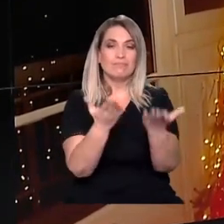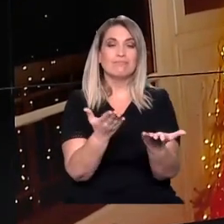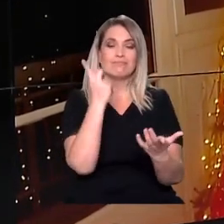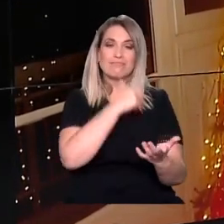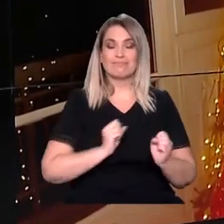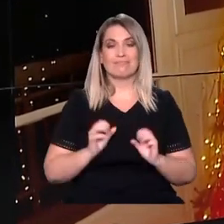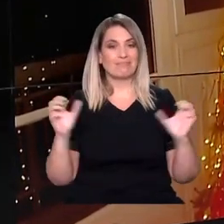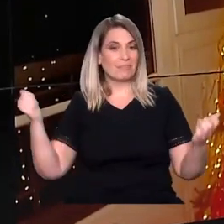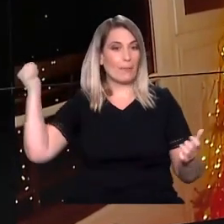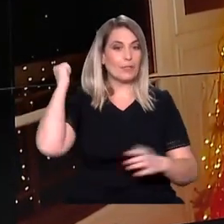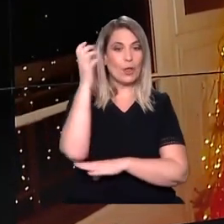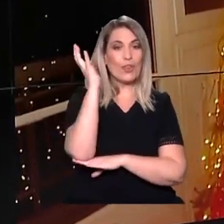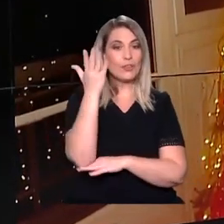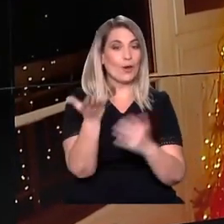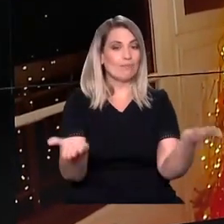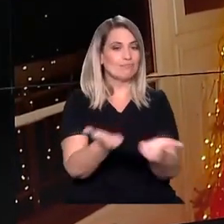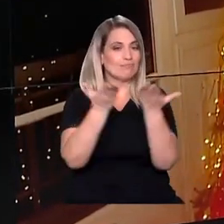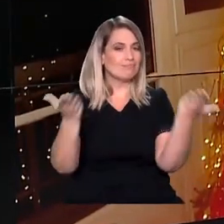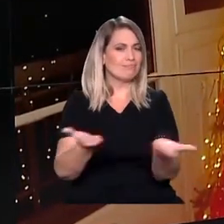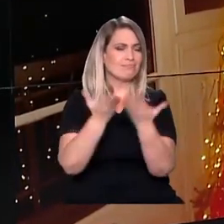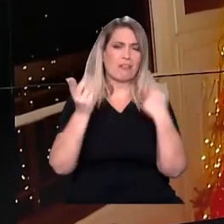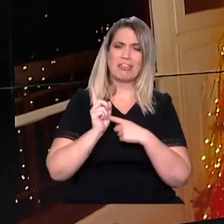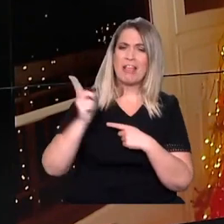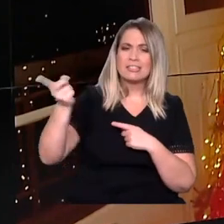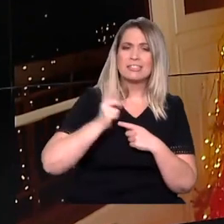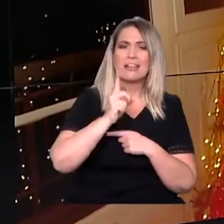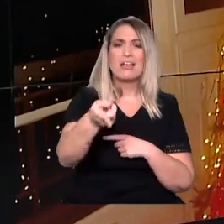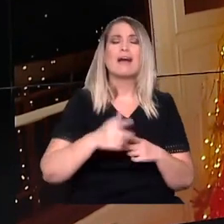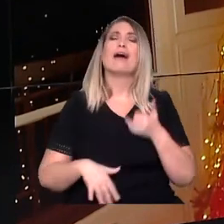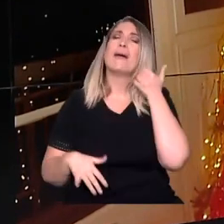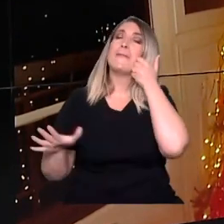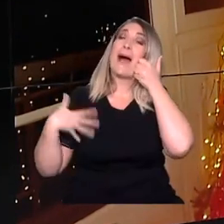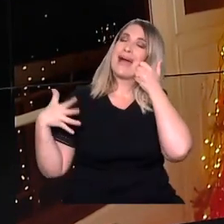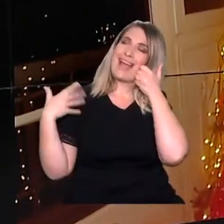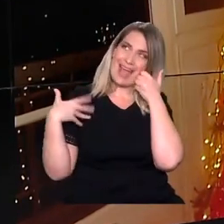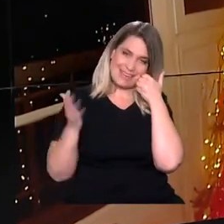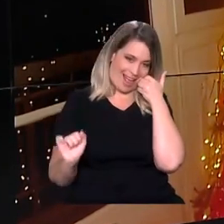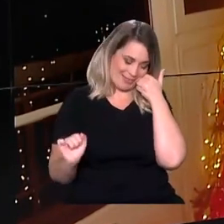στο δέντρο και εδώ που πέρασε τα Χριστούγεννα της γιατί το ταξίδι πήγε ούτε τίποτα. Δε χαρά είναι και εδώ.